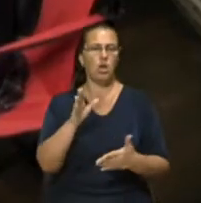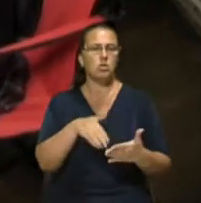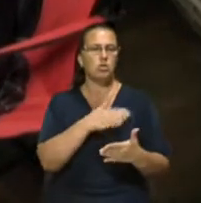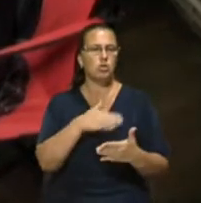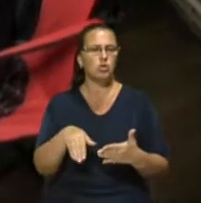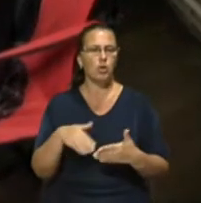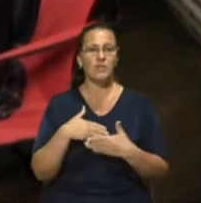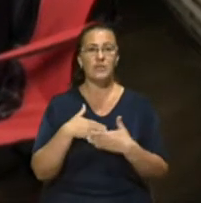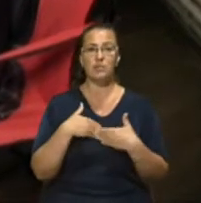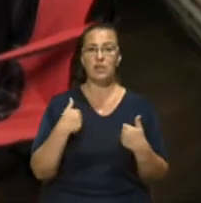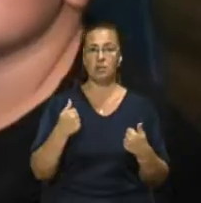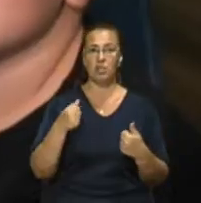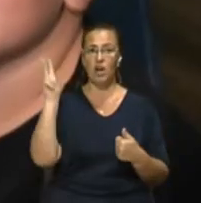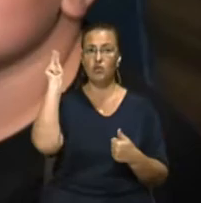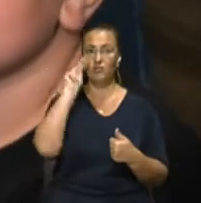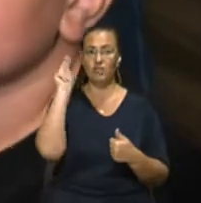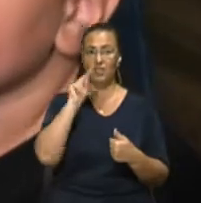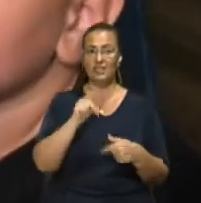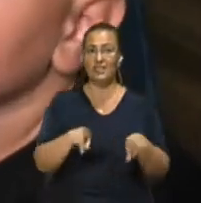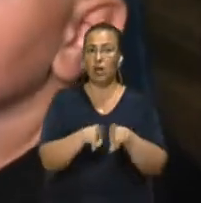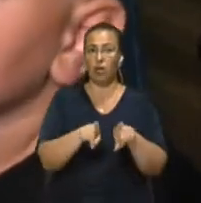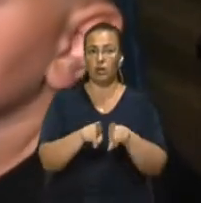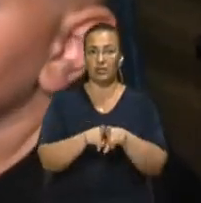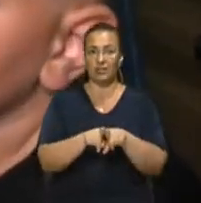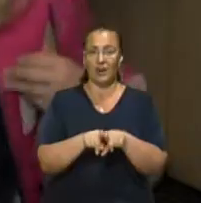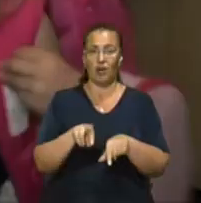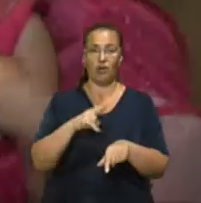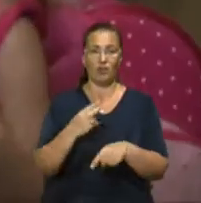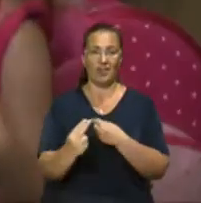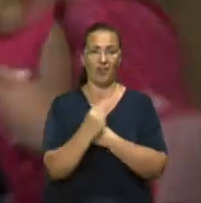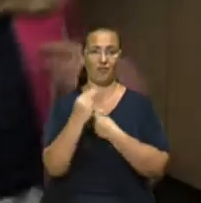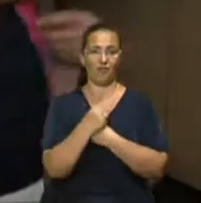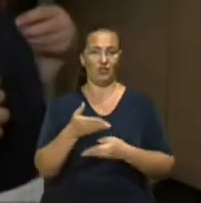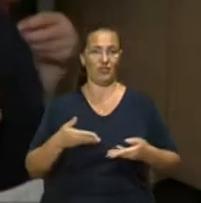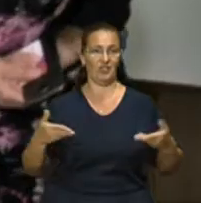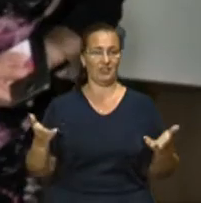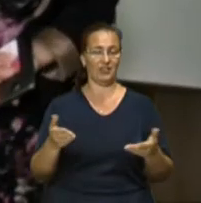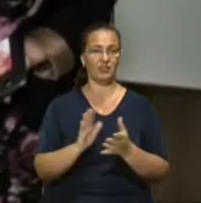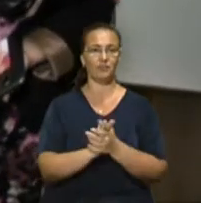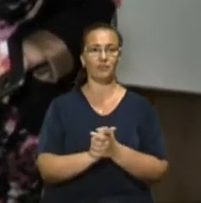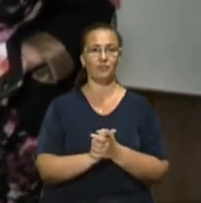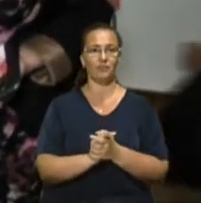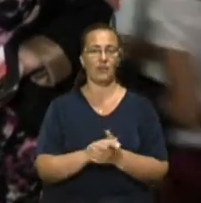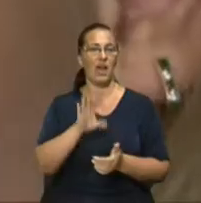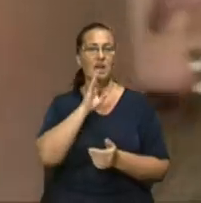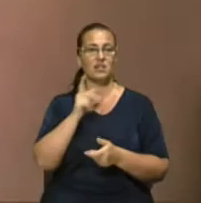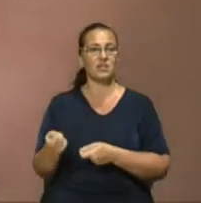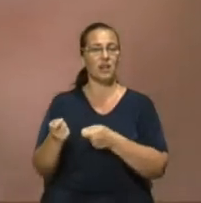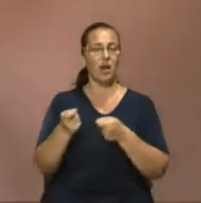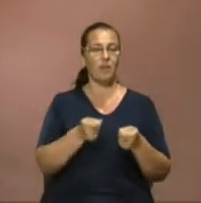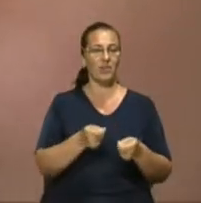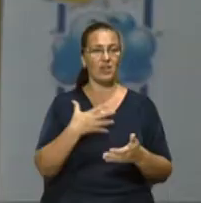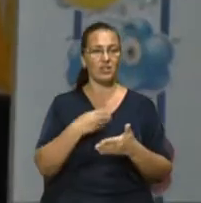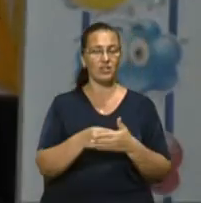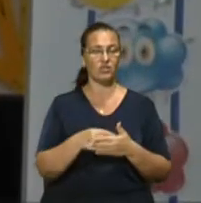не бажають вчитися так, як вчили нас. Ольга Гетьманчук свою доньку Мілену привела до цієї школи два